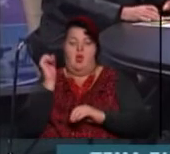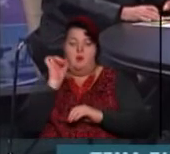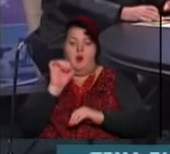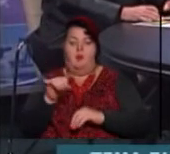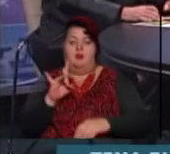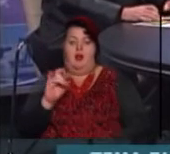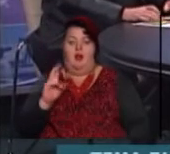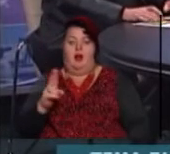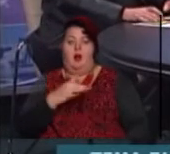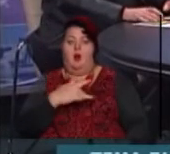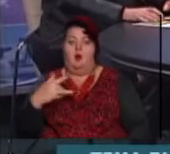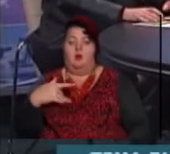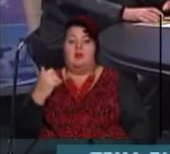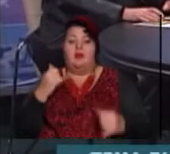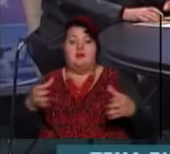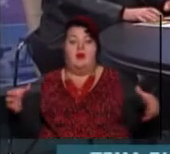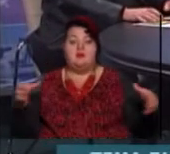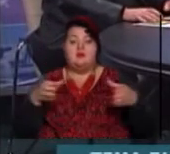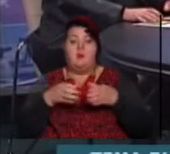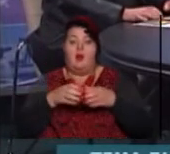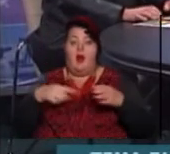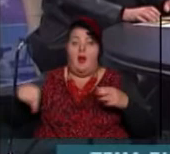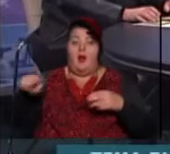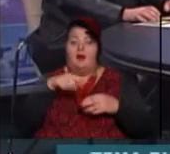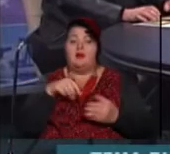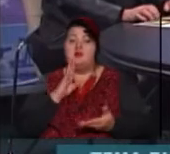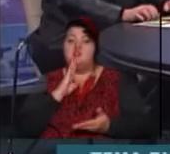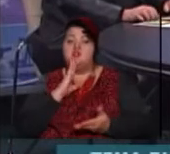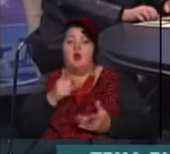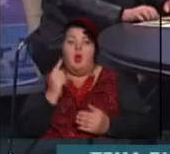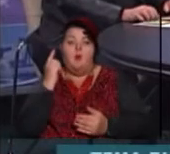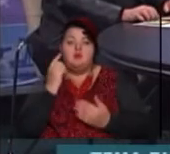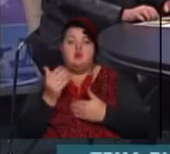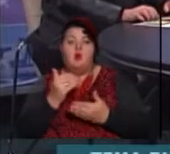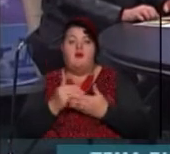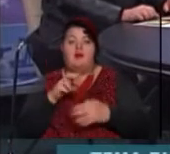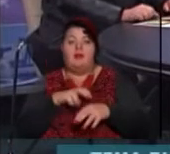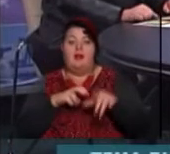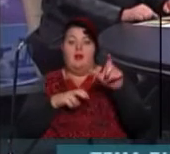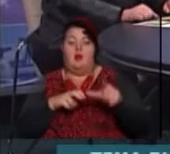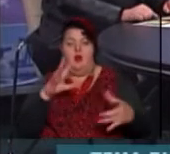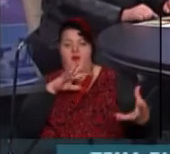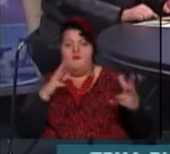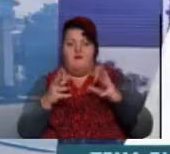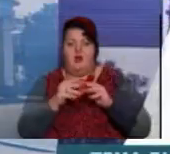грудей, а зараз навколо себе збирає жінок, які почули від лікарів вирок рак.